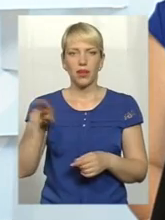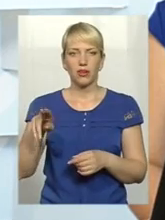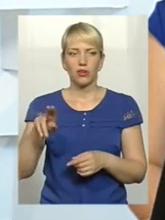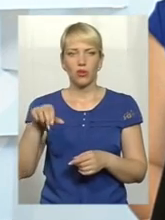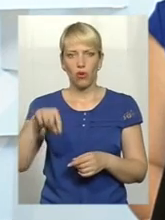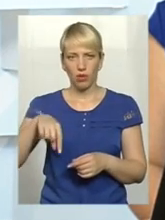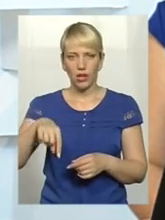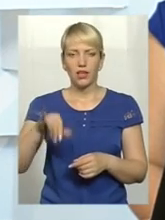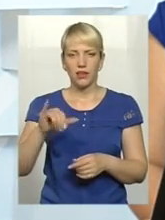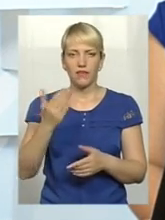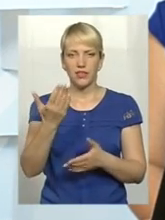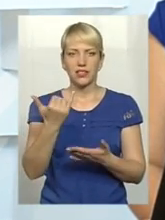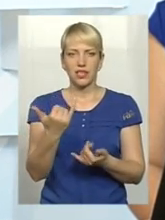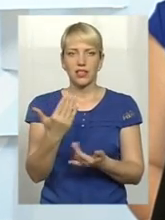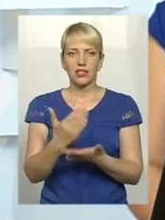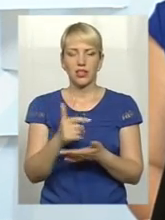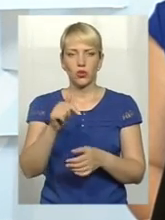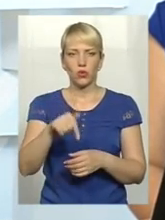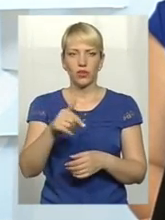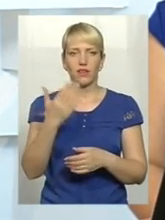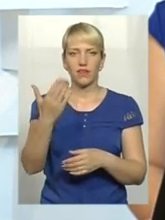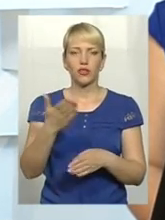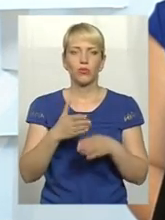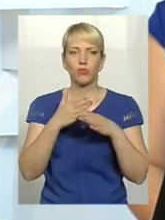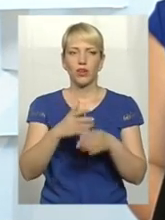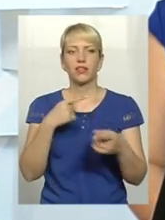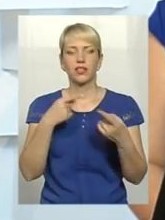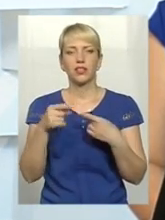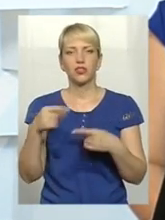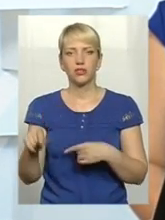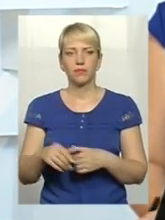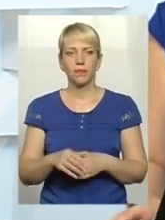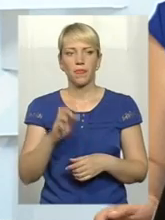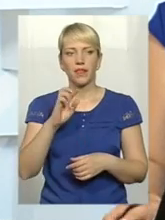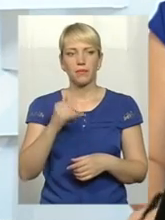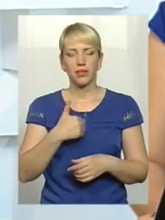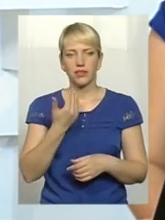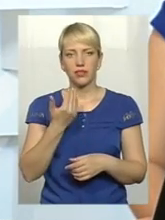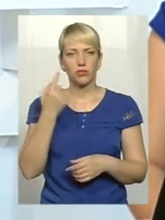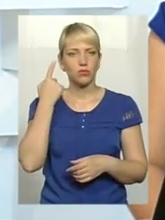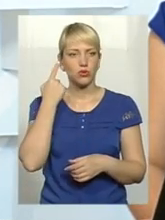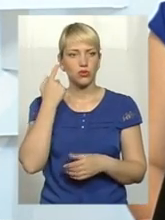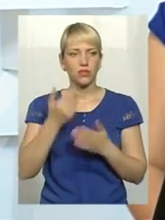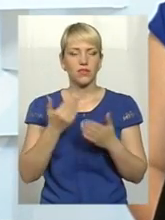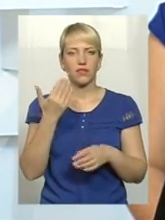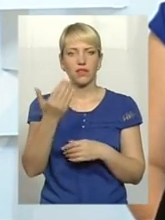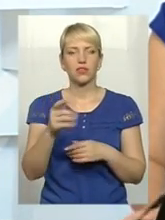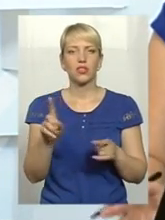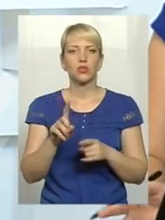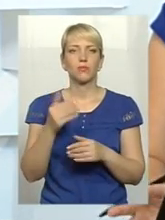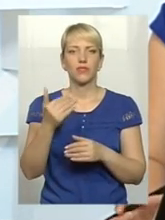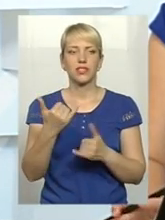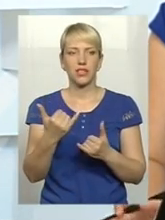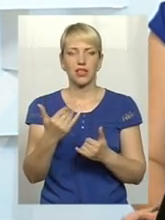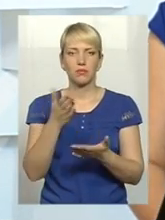тут, і ви допомагаєте іншим. Хотілося б почути від вас, що б ви зараз в